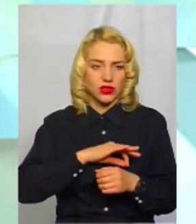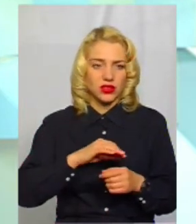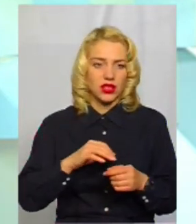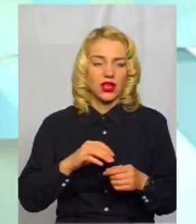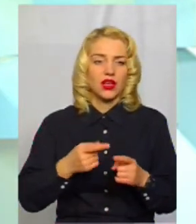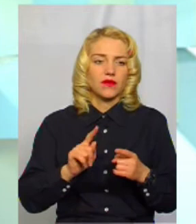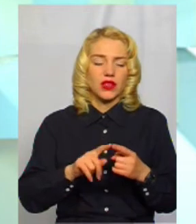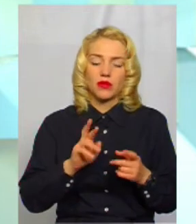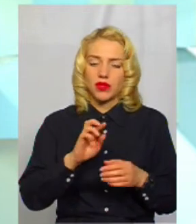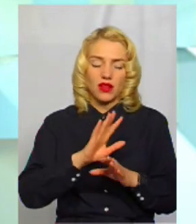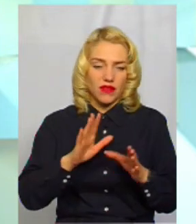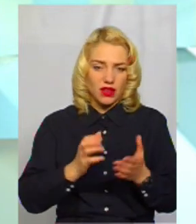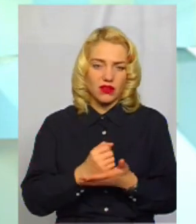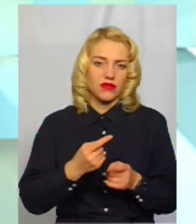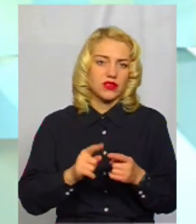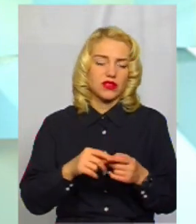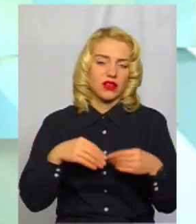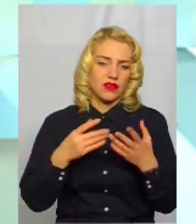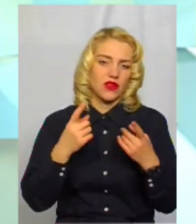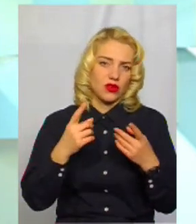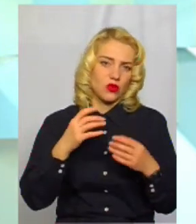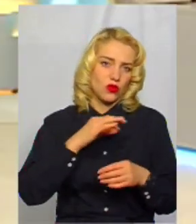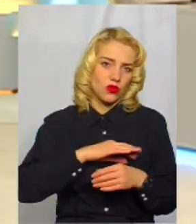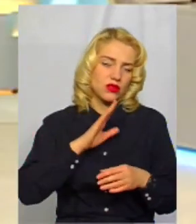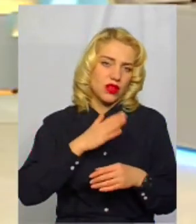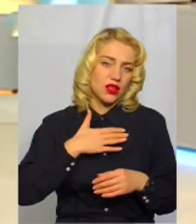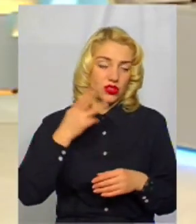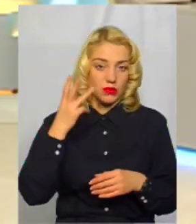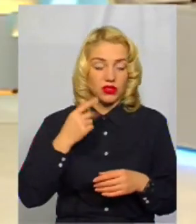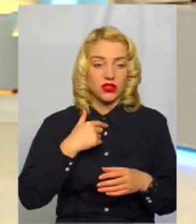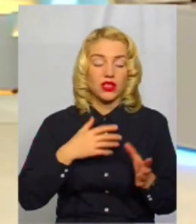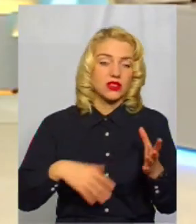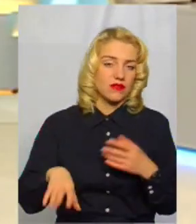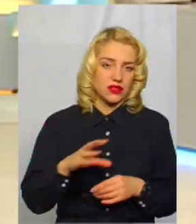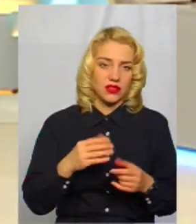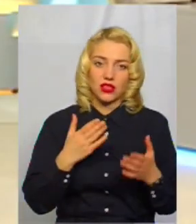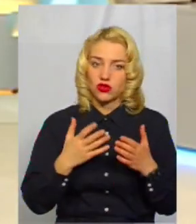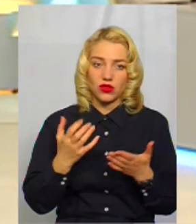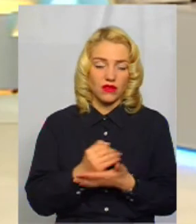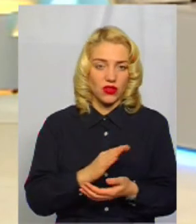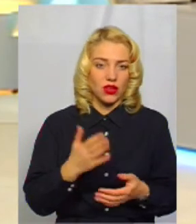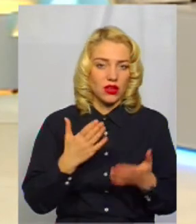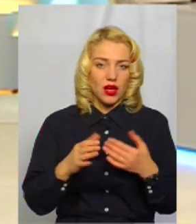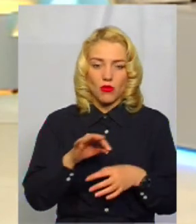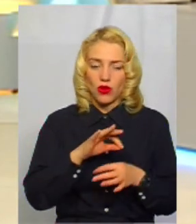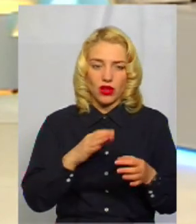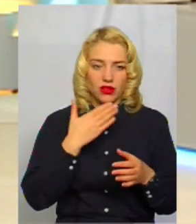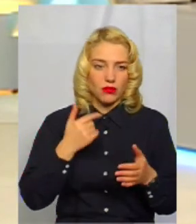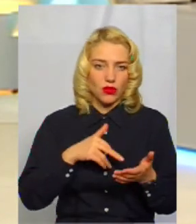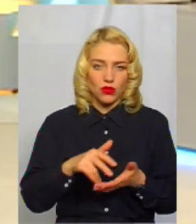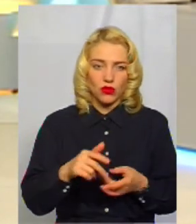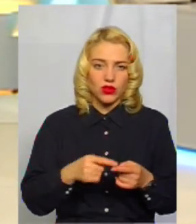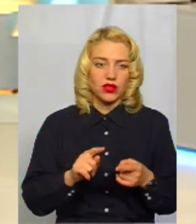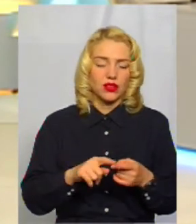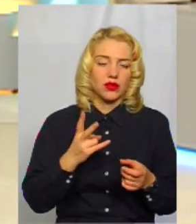принесе користь людям, нашим хмельничанам. Тобто я за всі. Навіть якщо не виграють, виказали, якщо проєкт не проходить, робимо